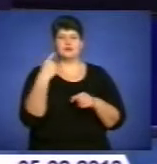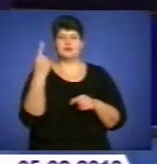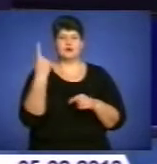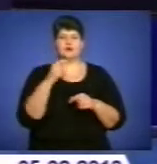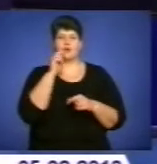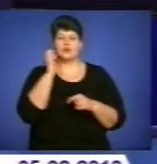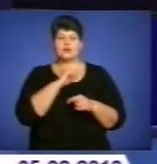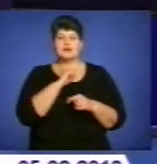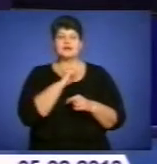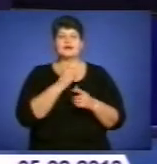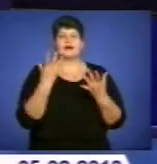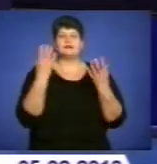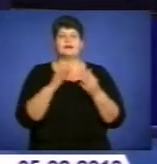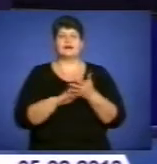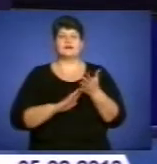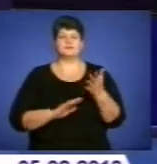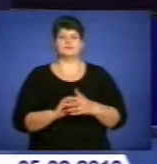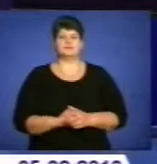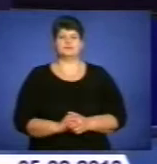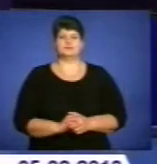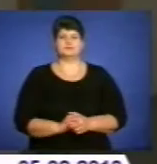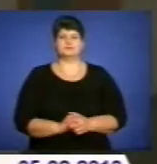медицину найближчим часом – далі у сюжеті.